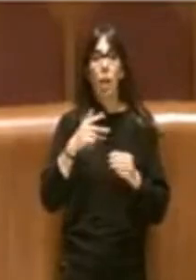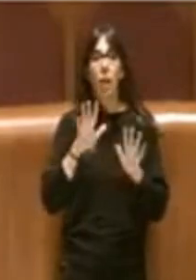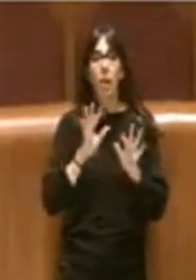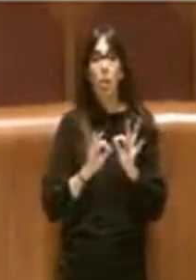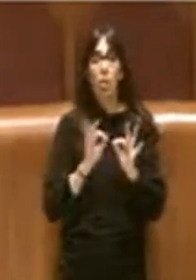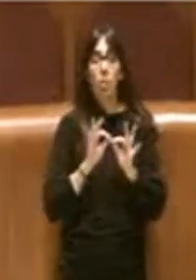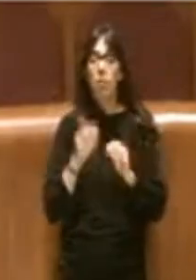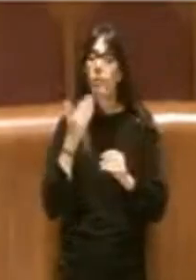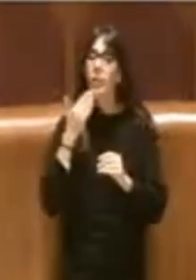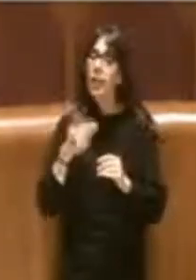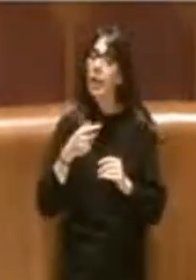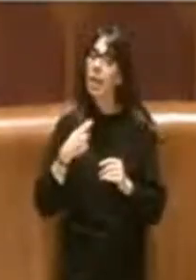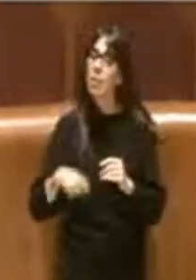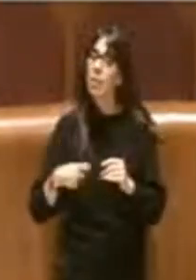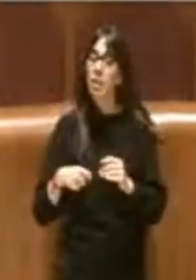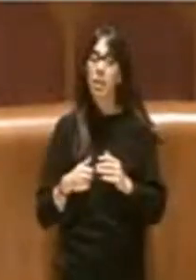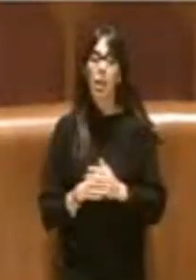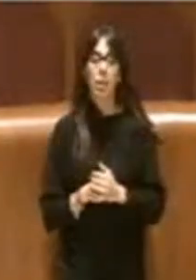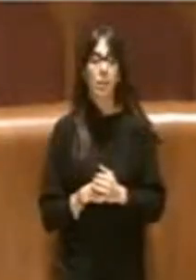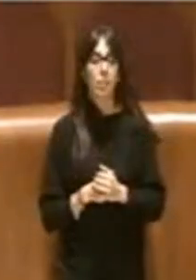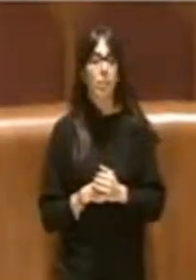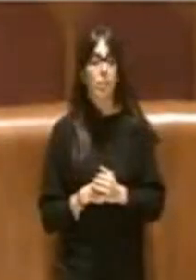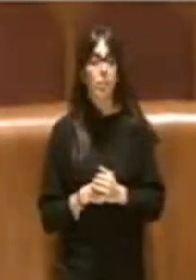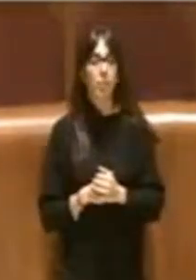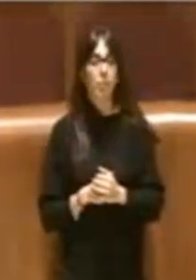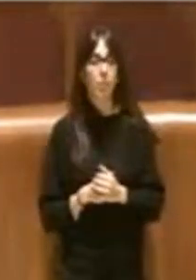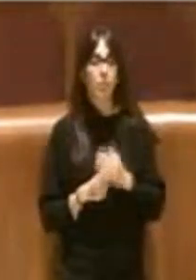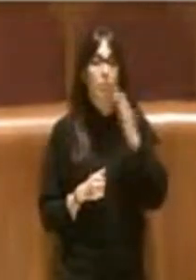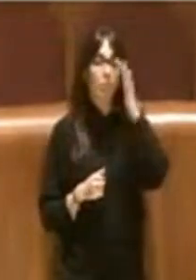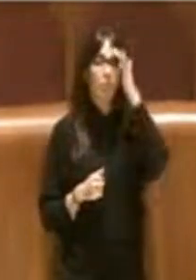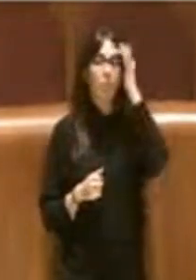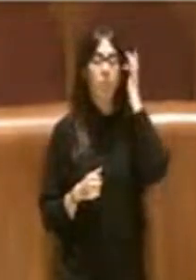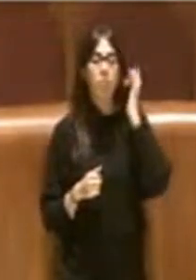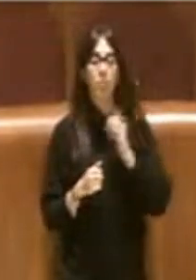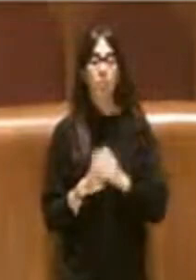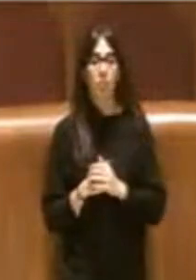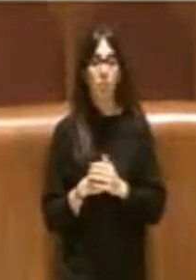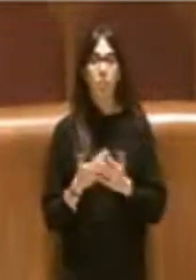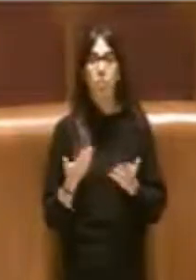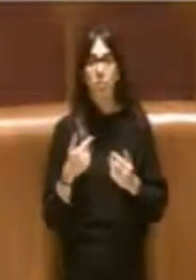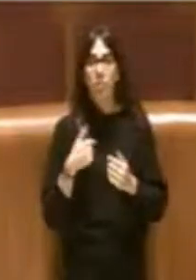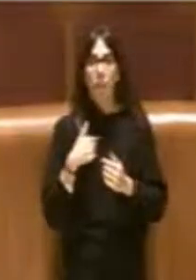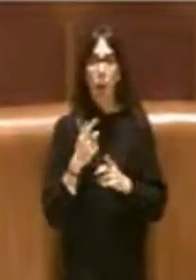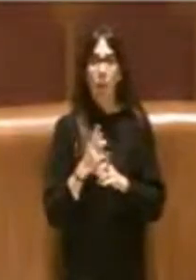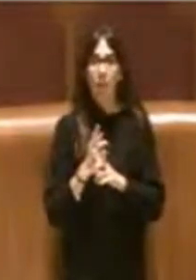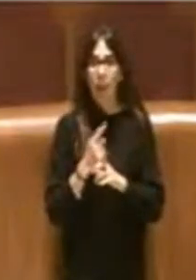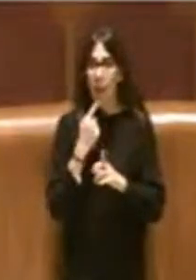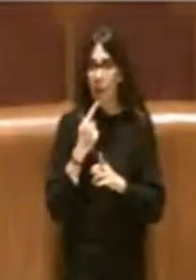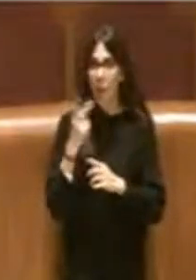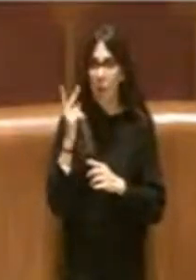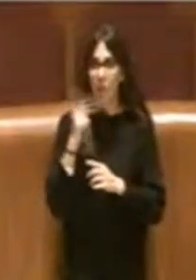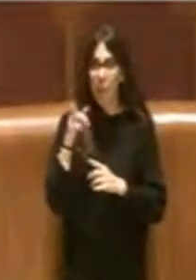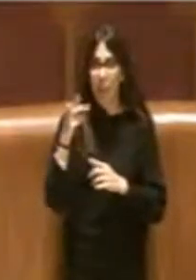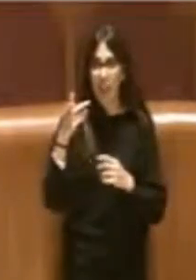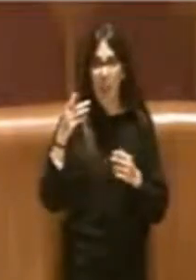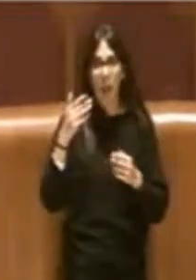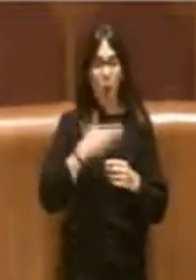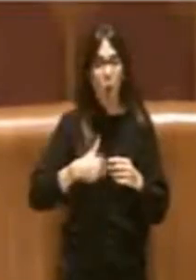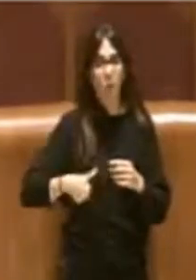Grazie Presidente, ma guardi io devo riconoscere al consigliere Figliomeni veramente